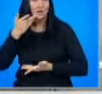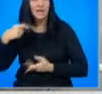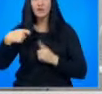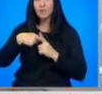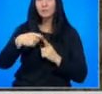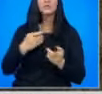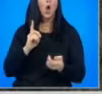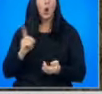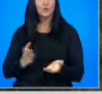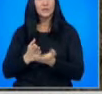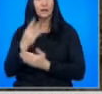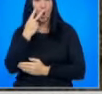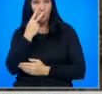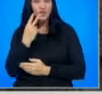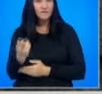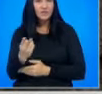учевиците.